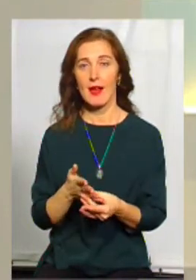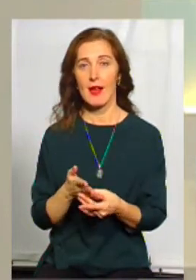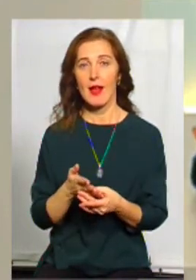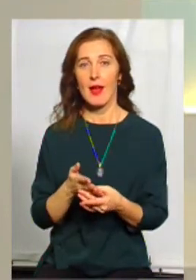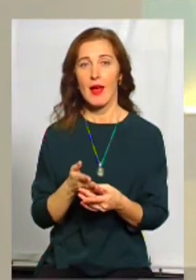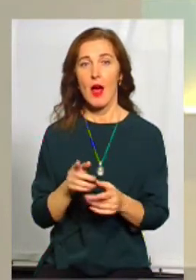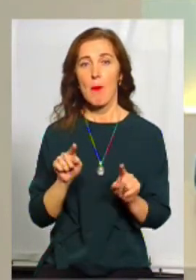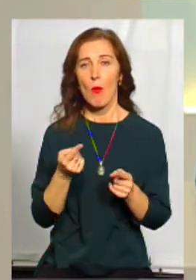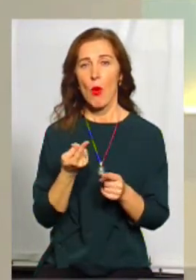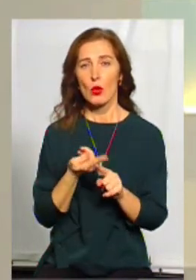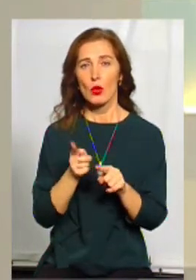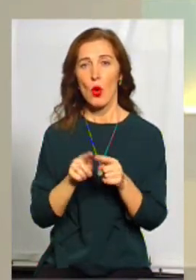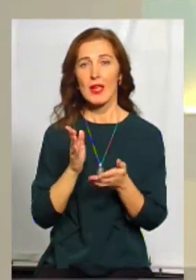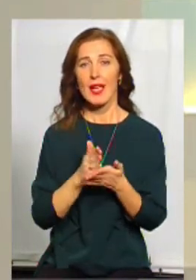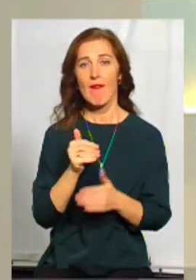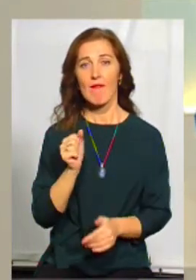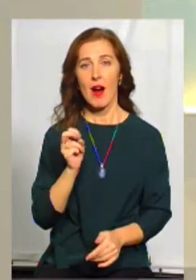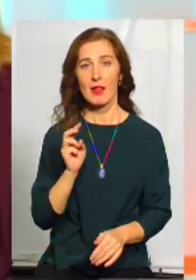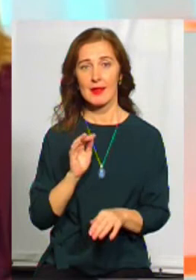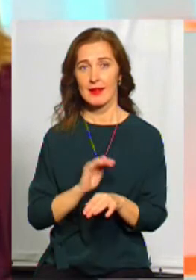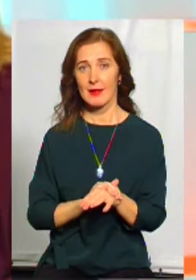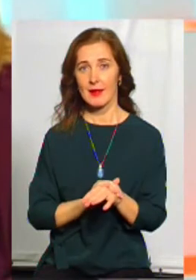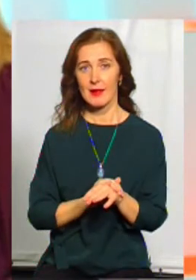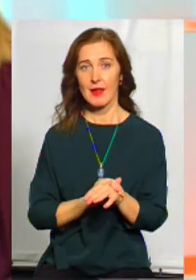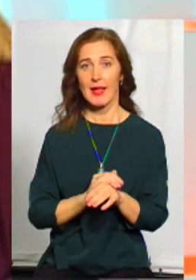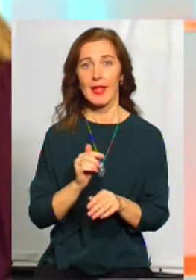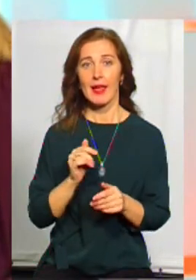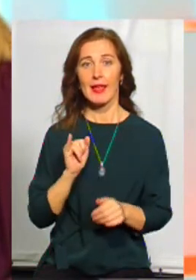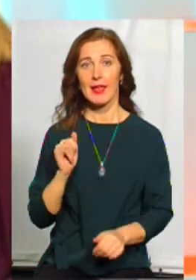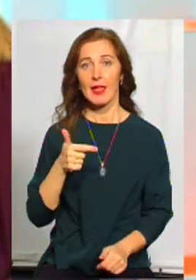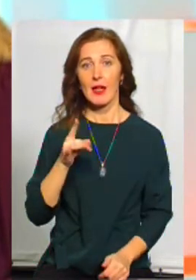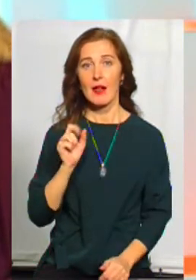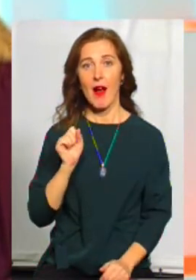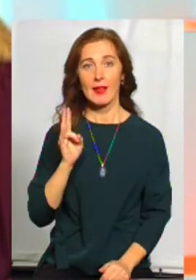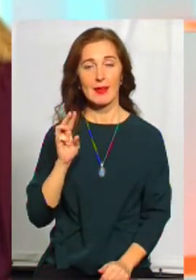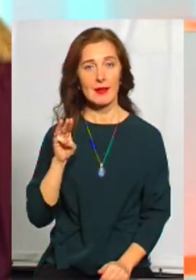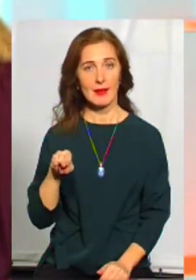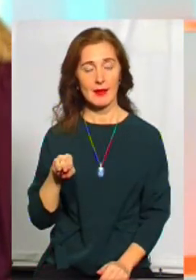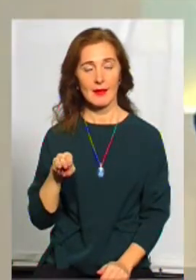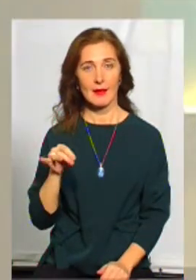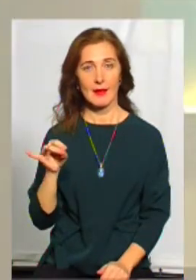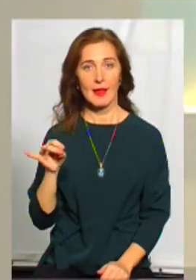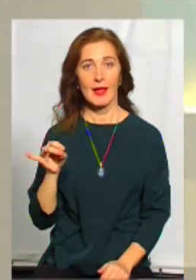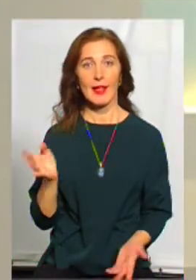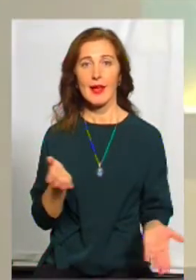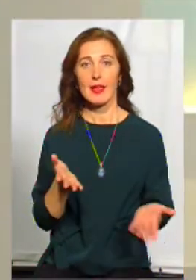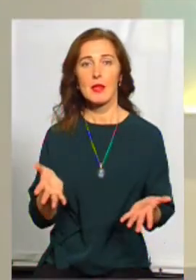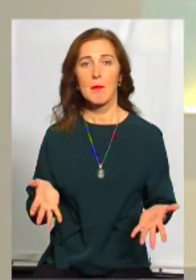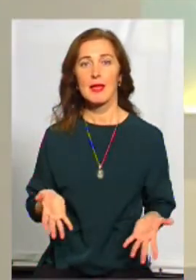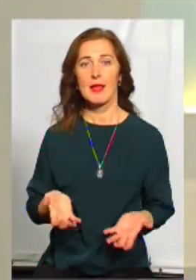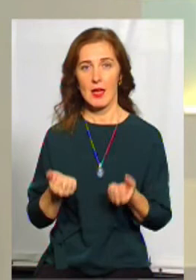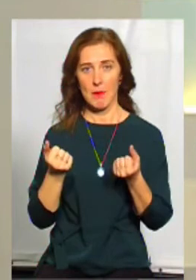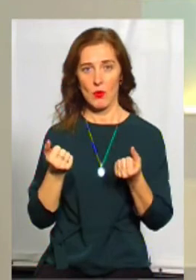то є факт, що зараз і гранти, і якісь підтримують